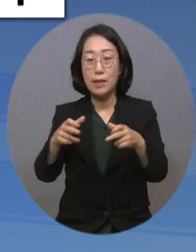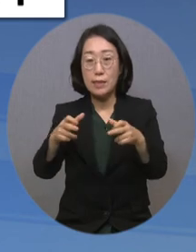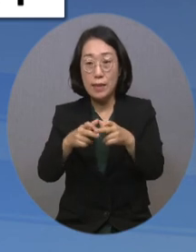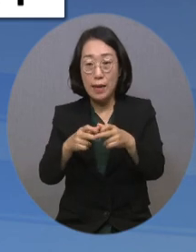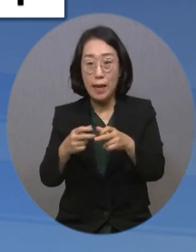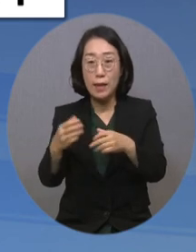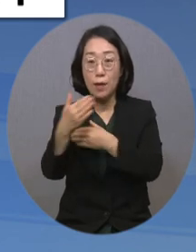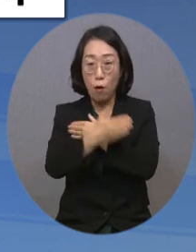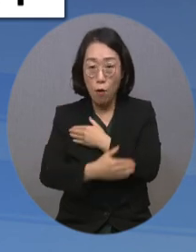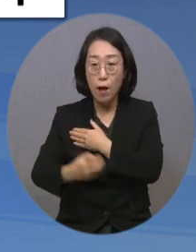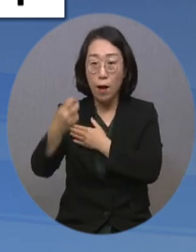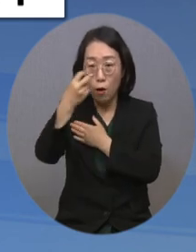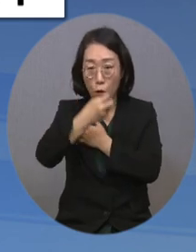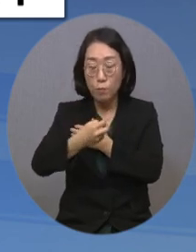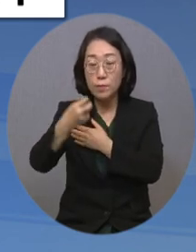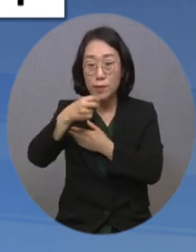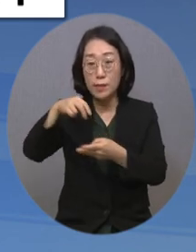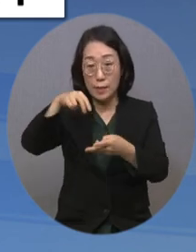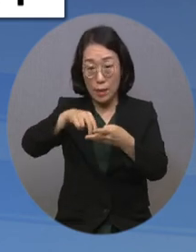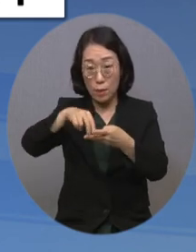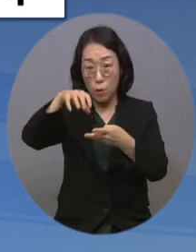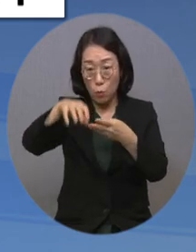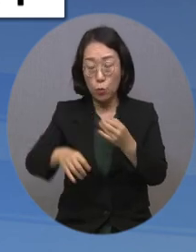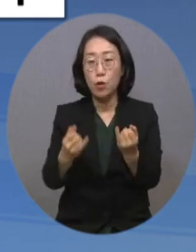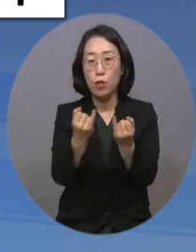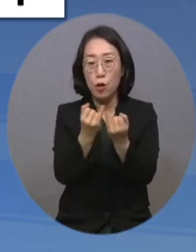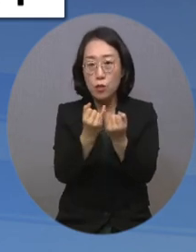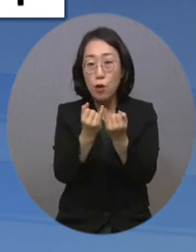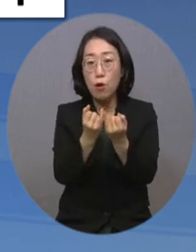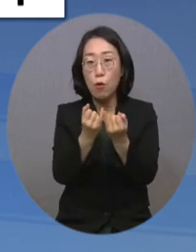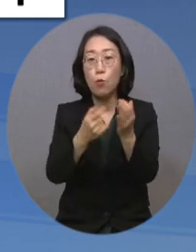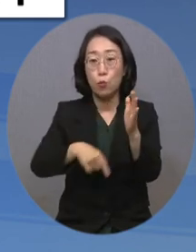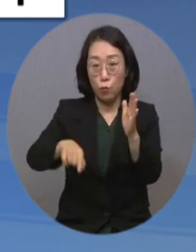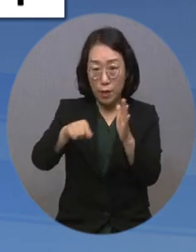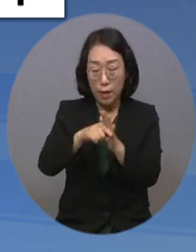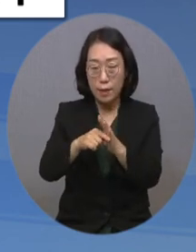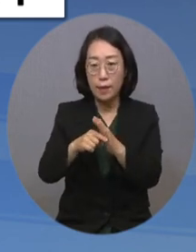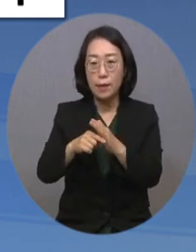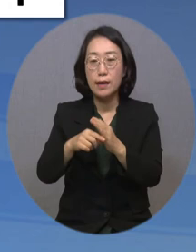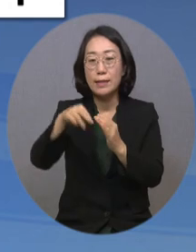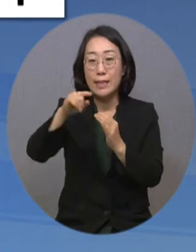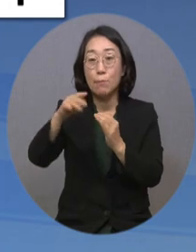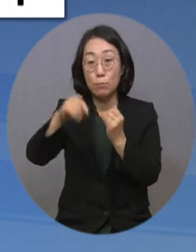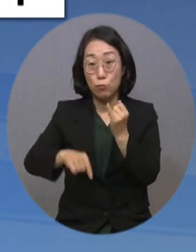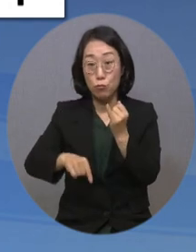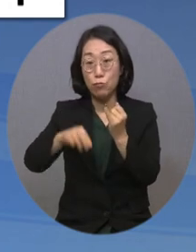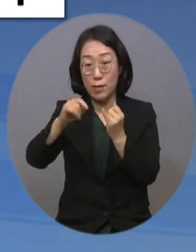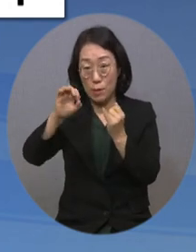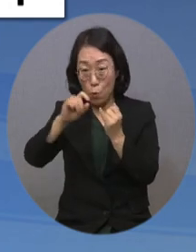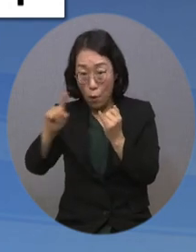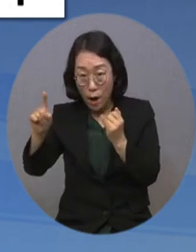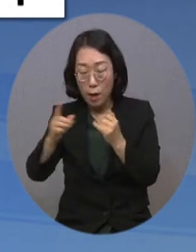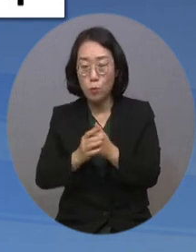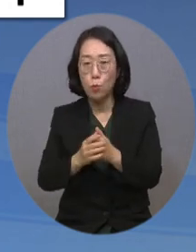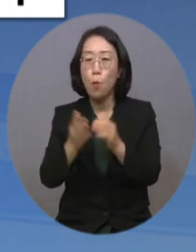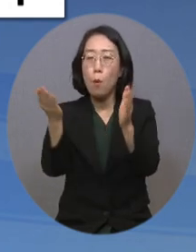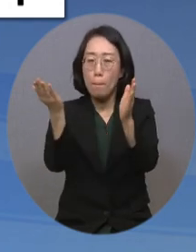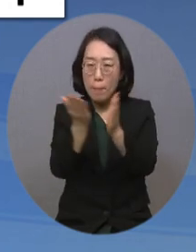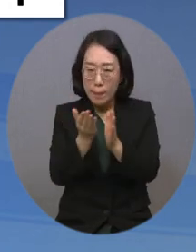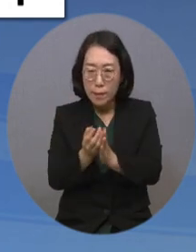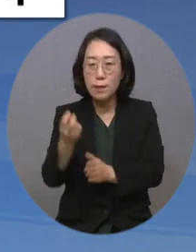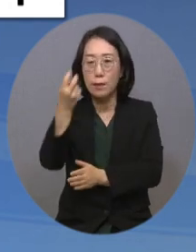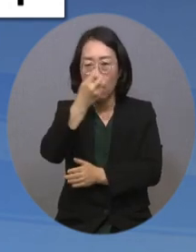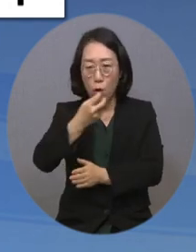건강검진센터는 여성 장애인을 위한 산부인과 검진, 구강검진, 장애별 맞춤형 검진 서비스